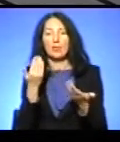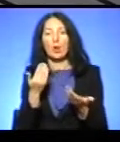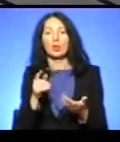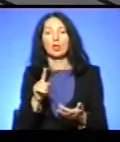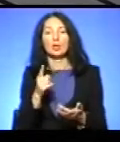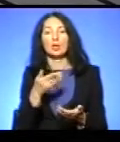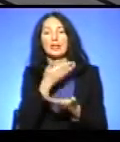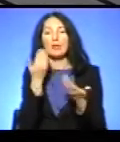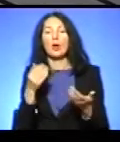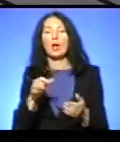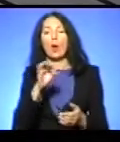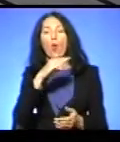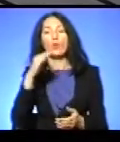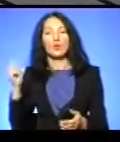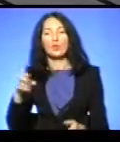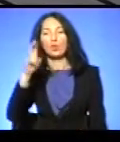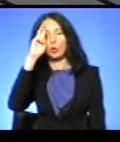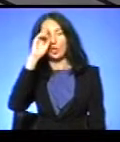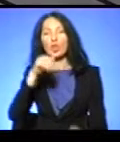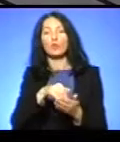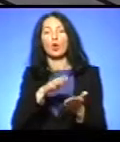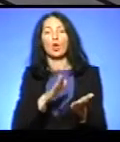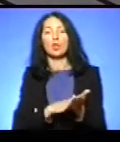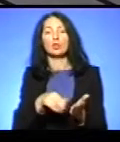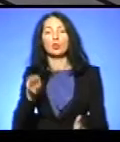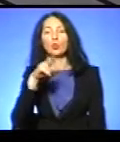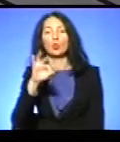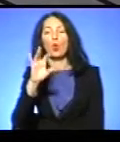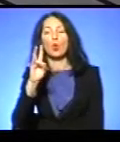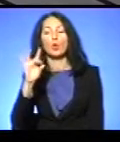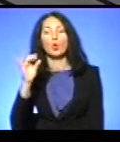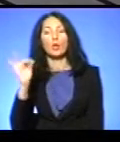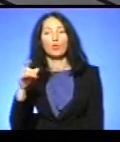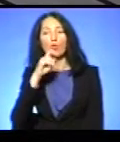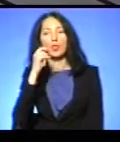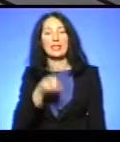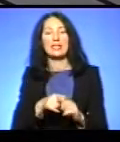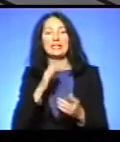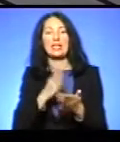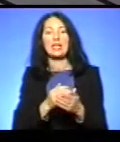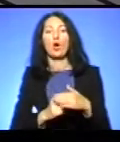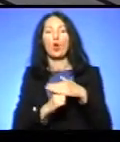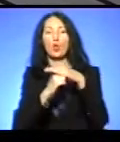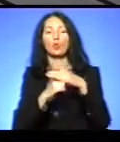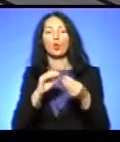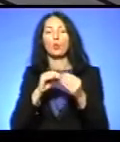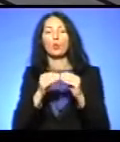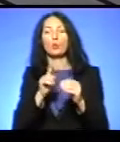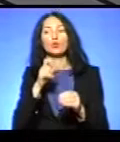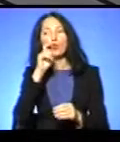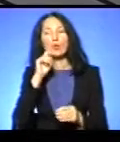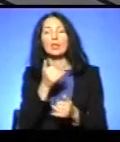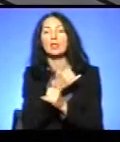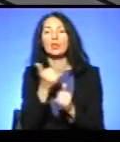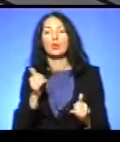офіційного державного реєстру донорів України, і це є основною проблемою, що в Україні не можуть